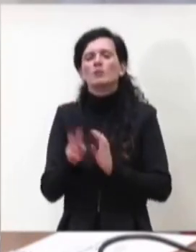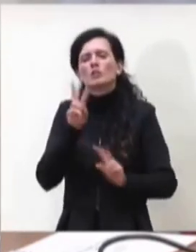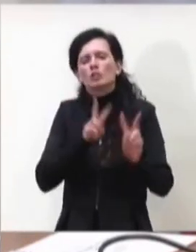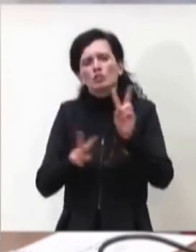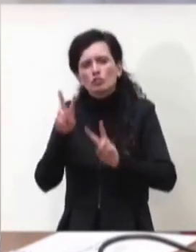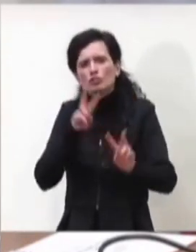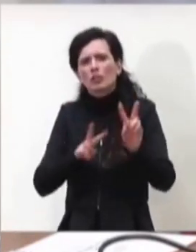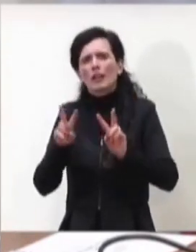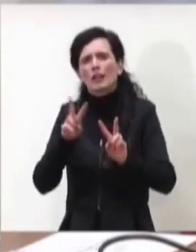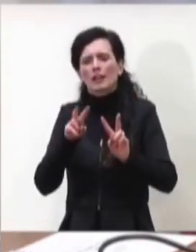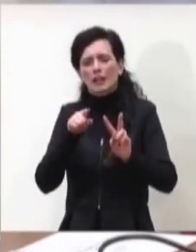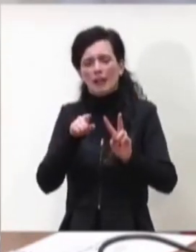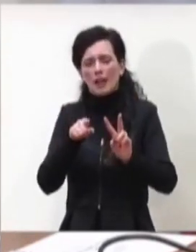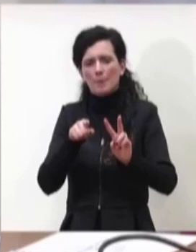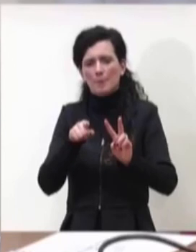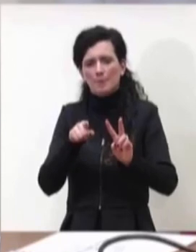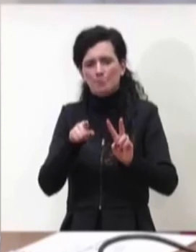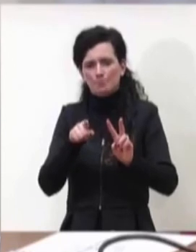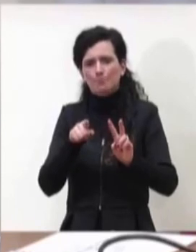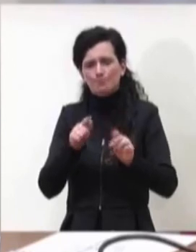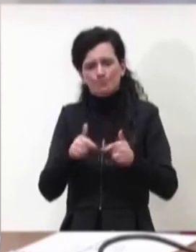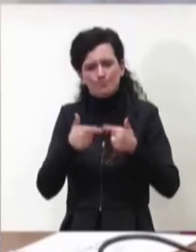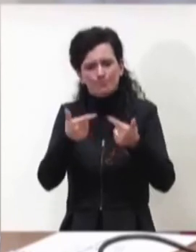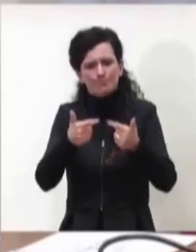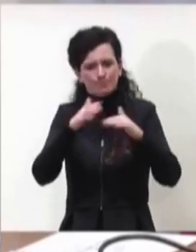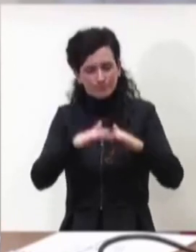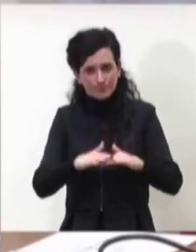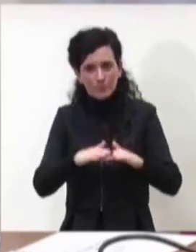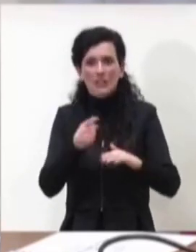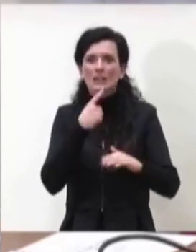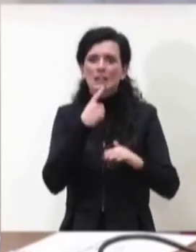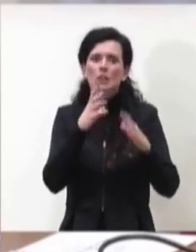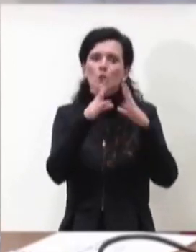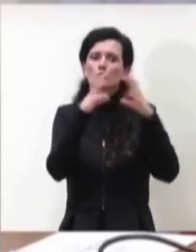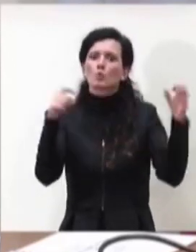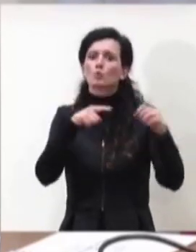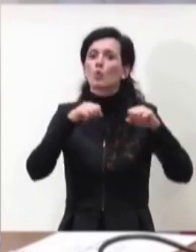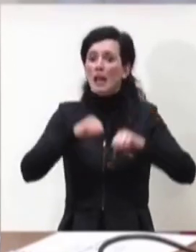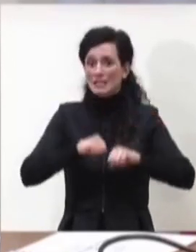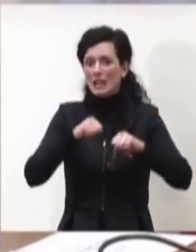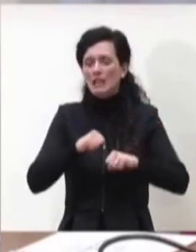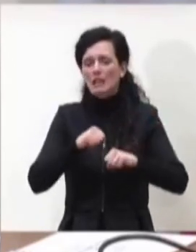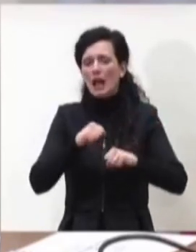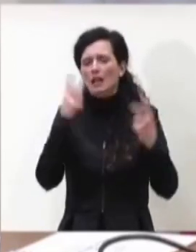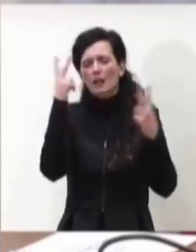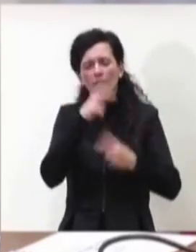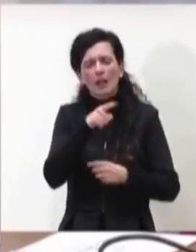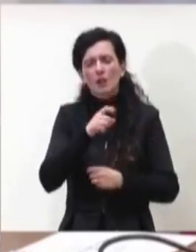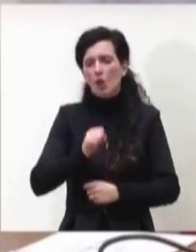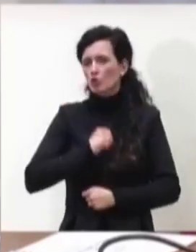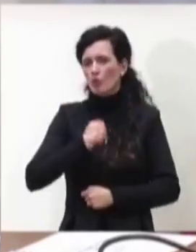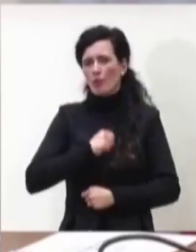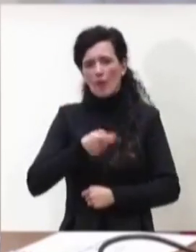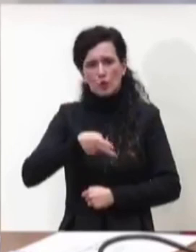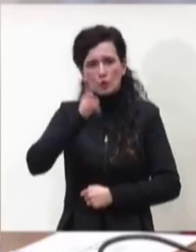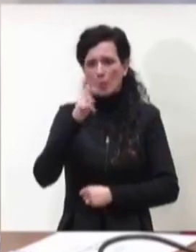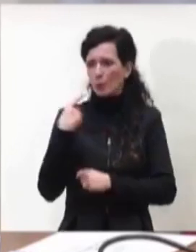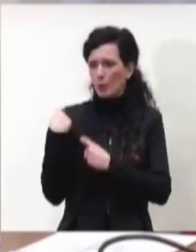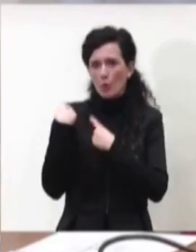in modo particolare le strutture sanitarie e quelle strutture che più hanno sofferto sono state colpite